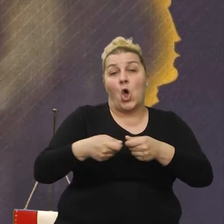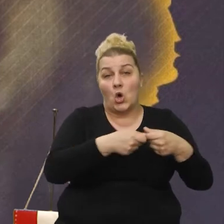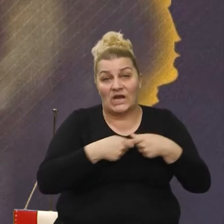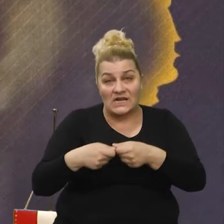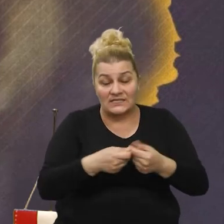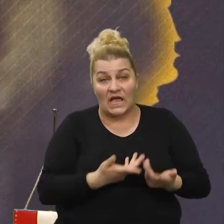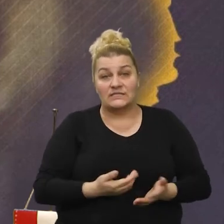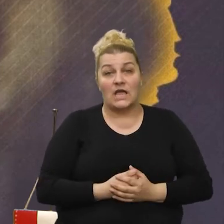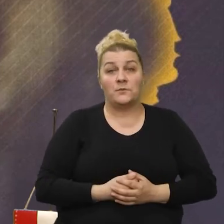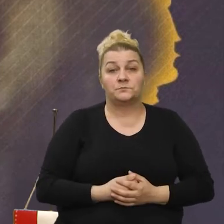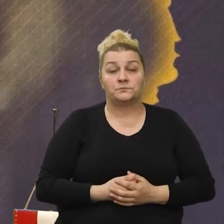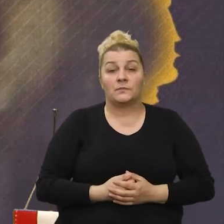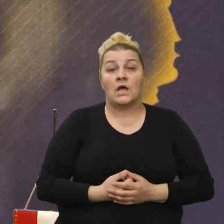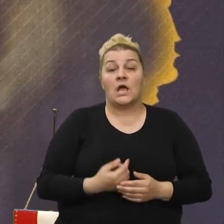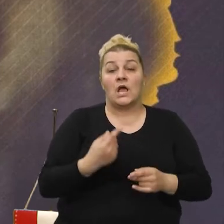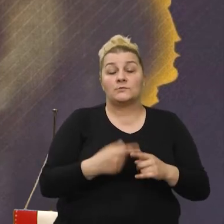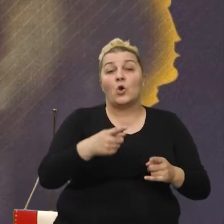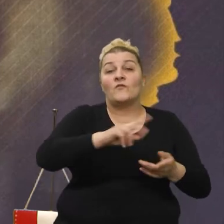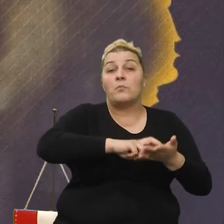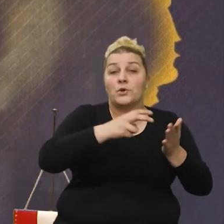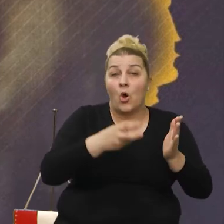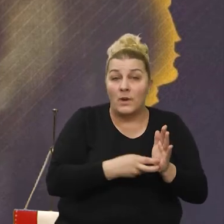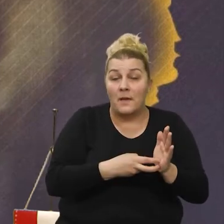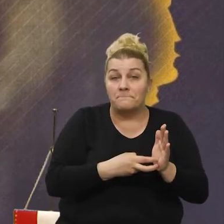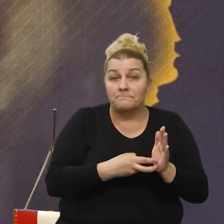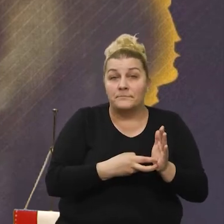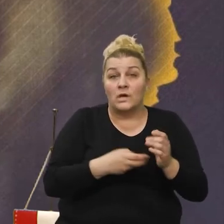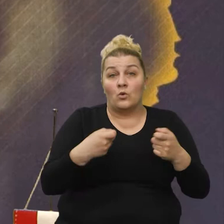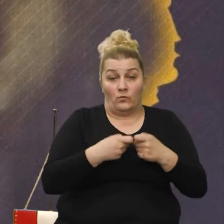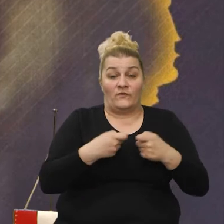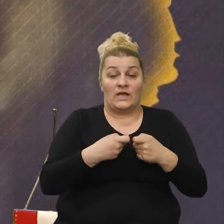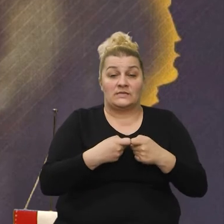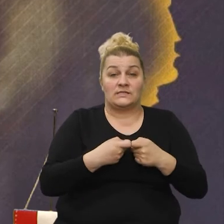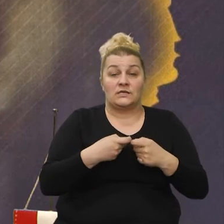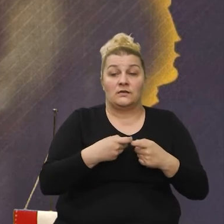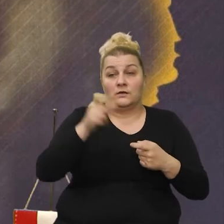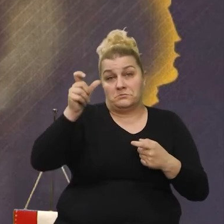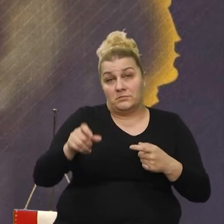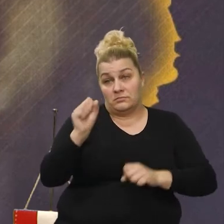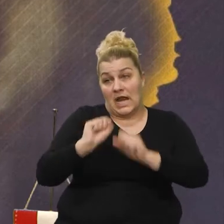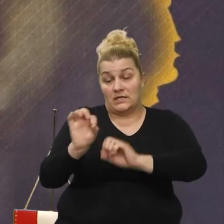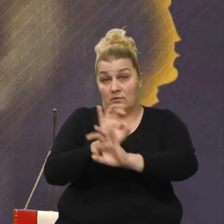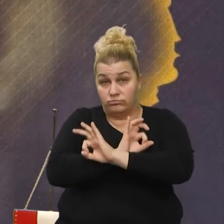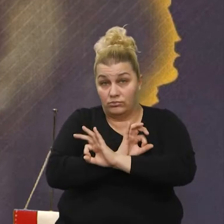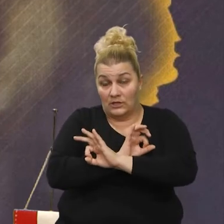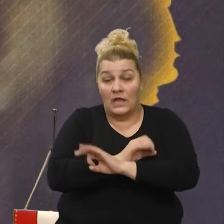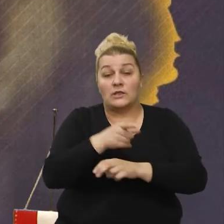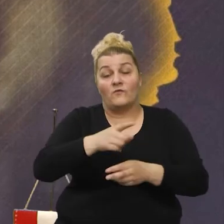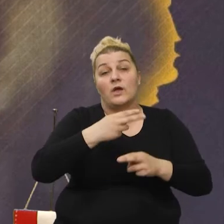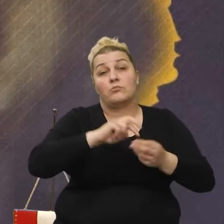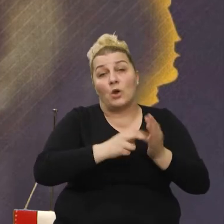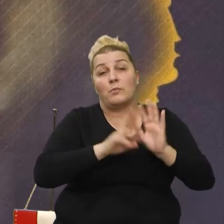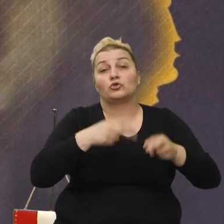problemi koji su nastali sa tim događajem, pogibijom hrvatskog obranitelja, da se ti problemi